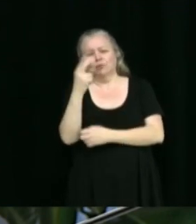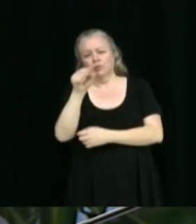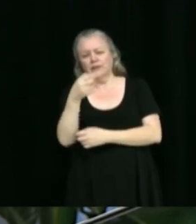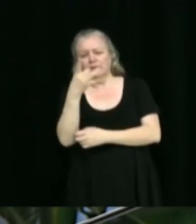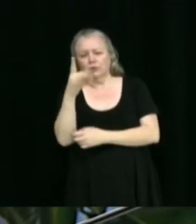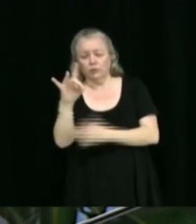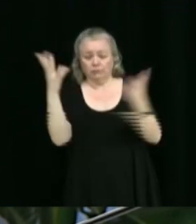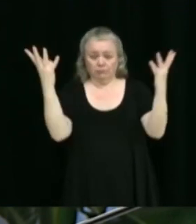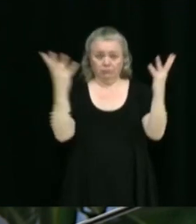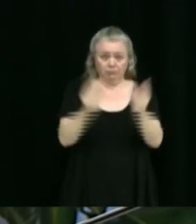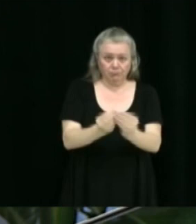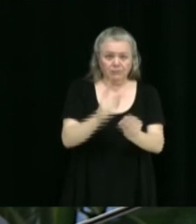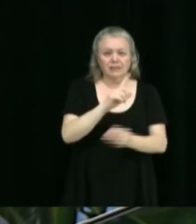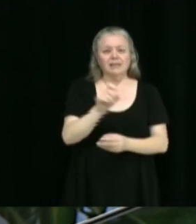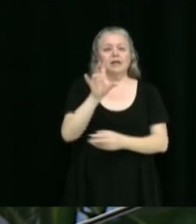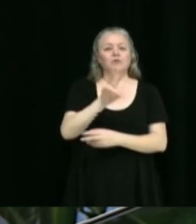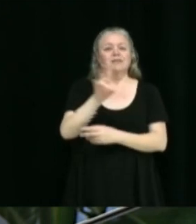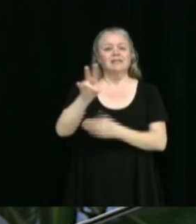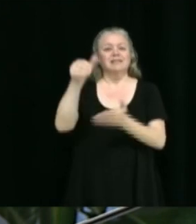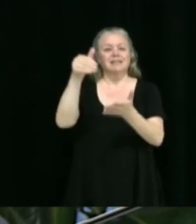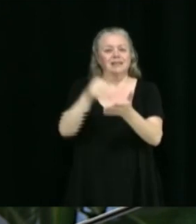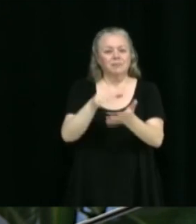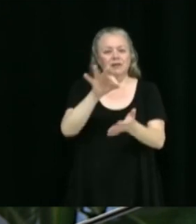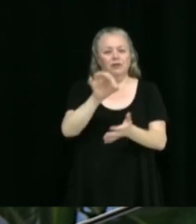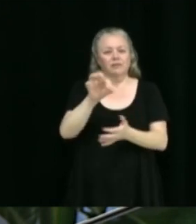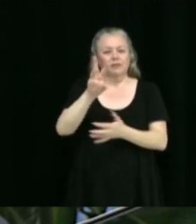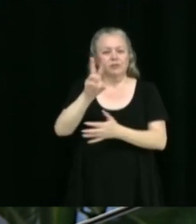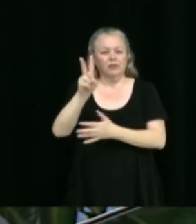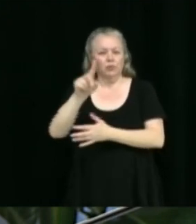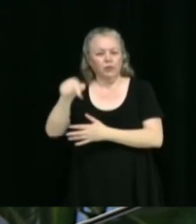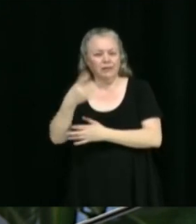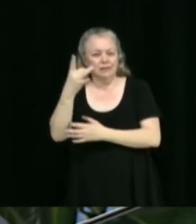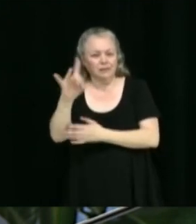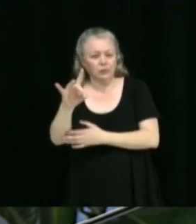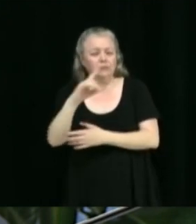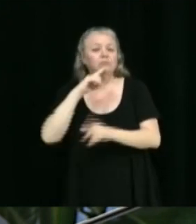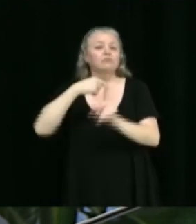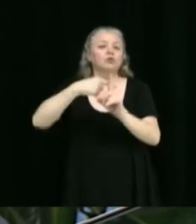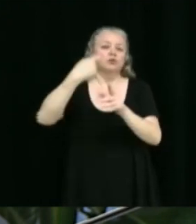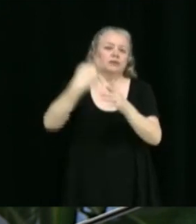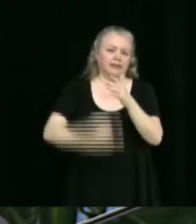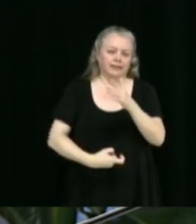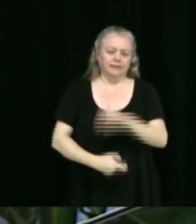un total de 177 962 $ 18 $ taxes non incluses.